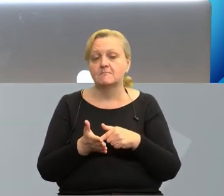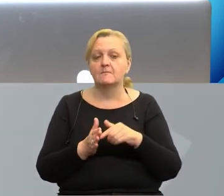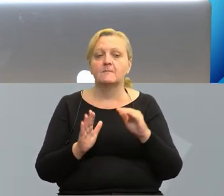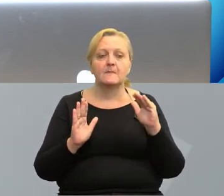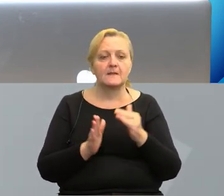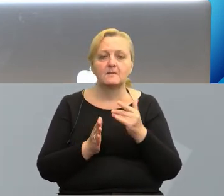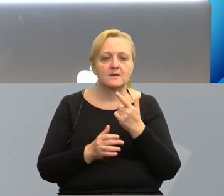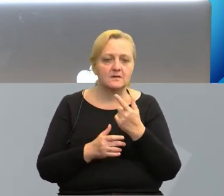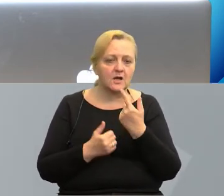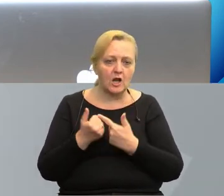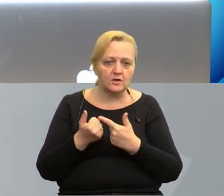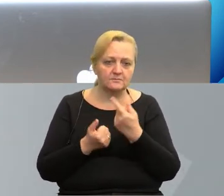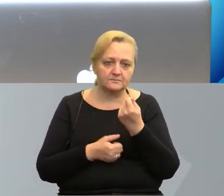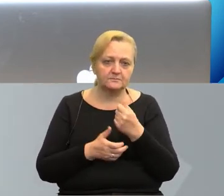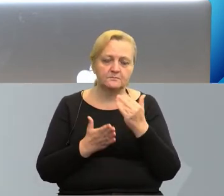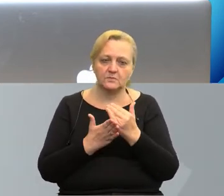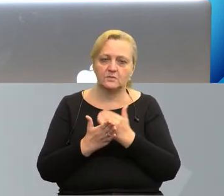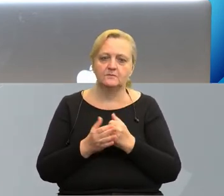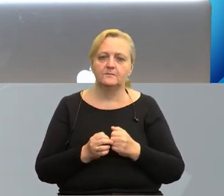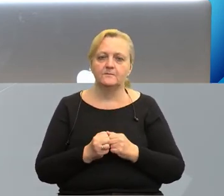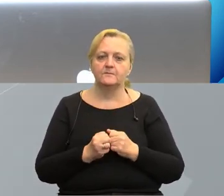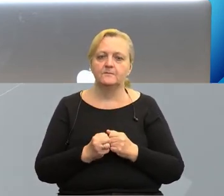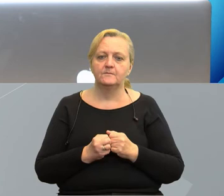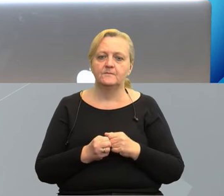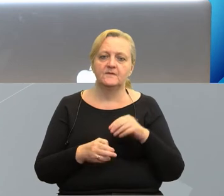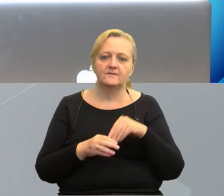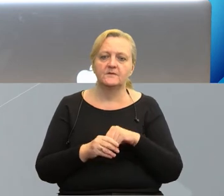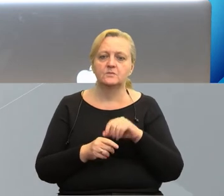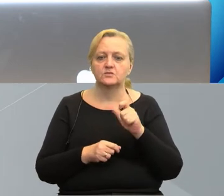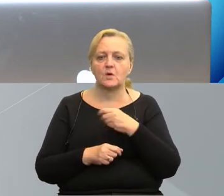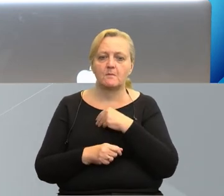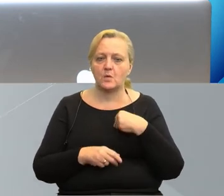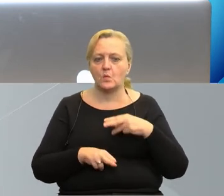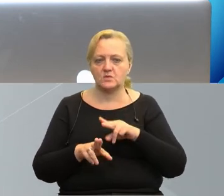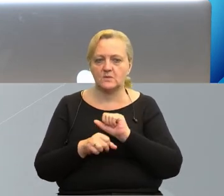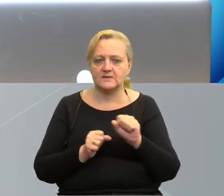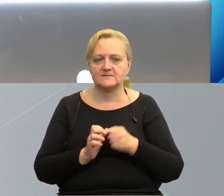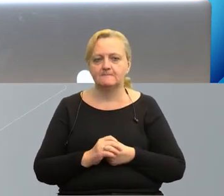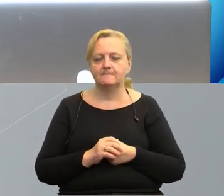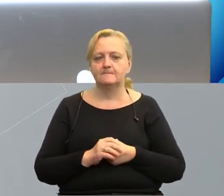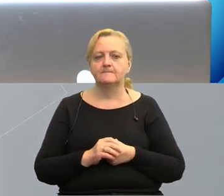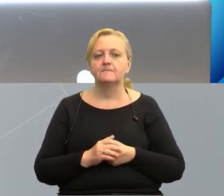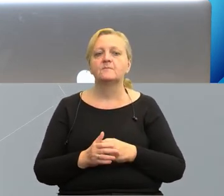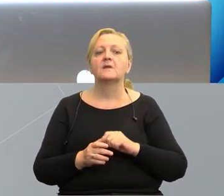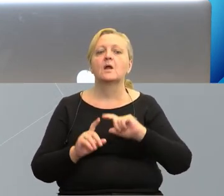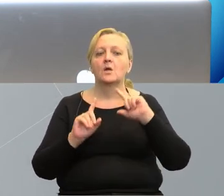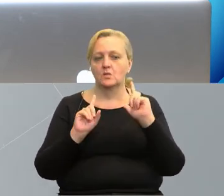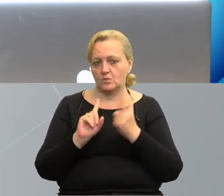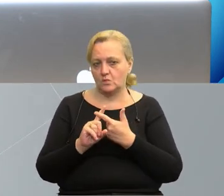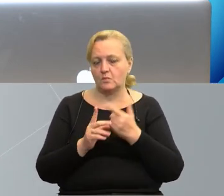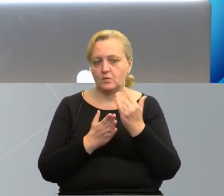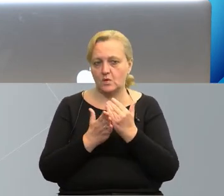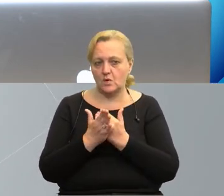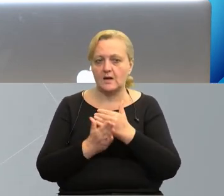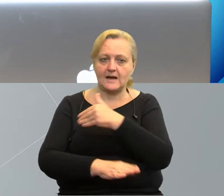Najmniejszy kwotowo program wśród tych, w których Polska bierze udział. No i drugi z dwóch